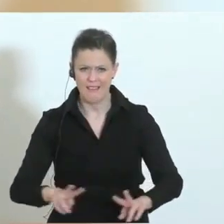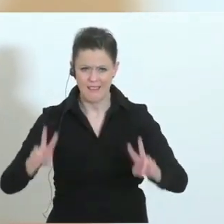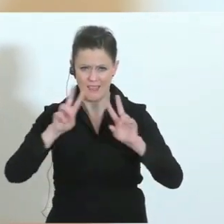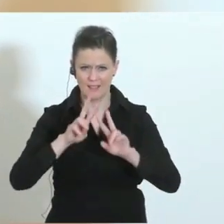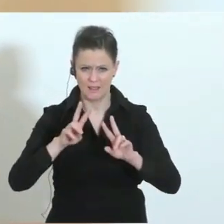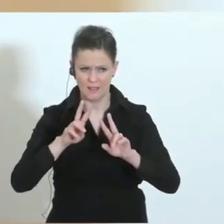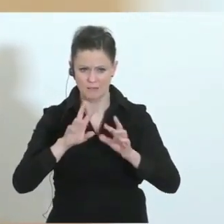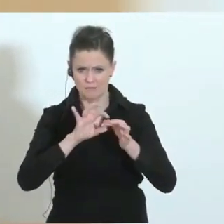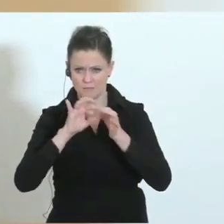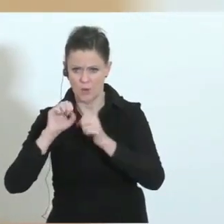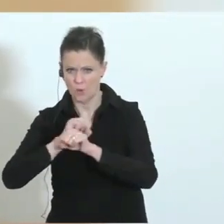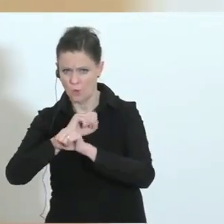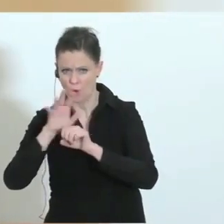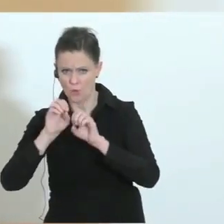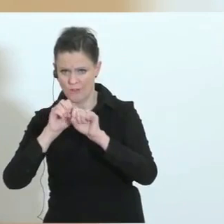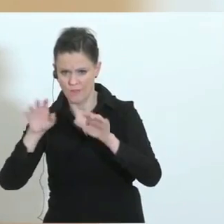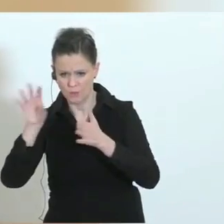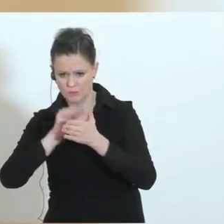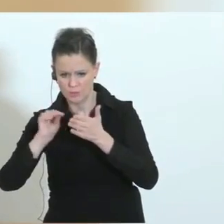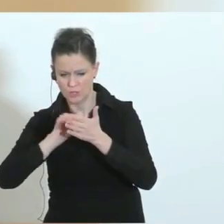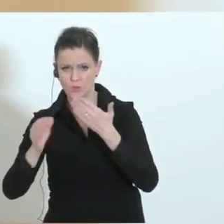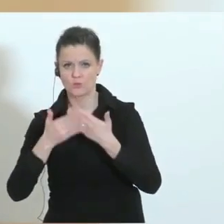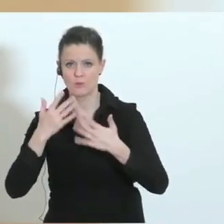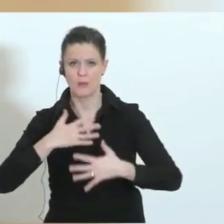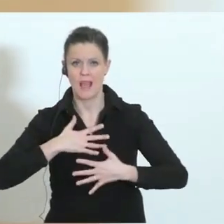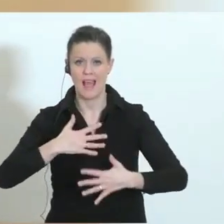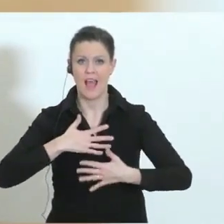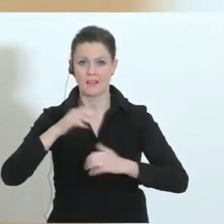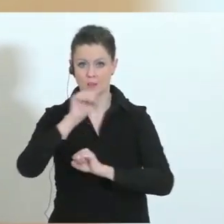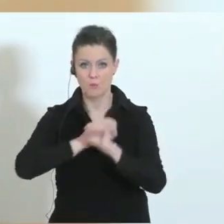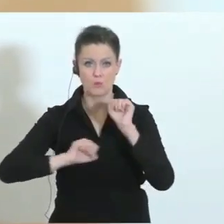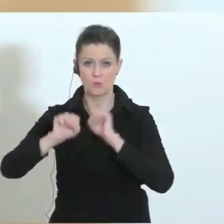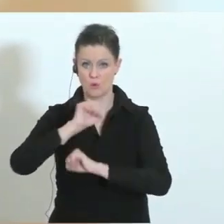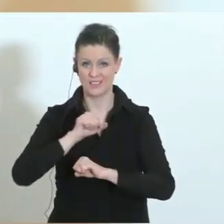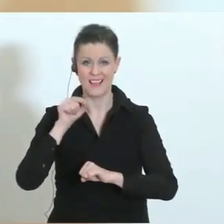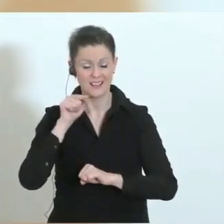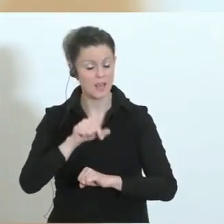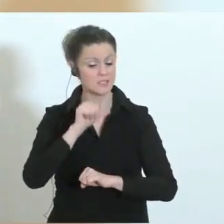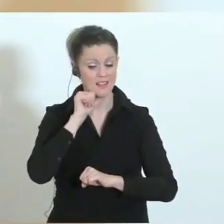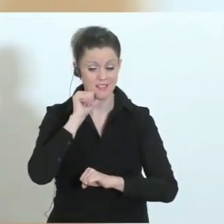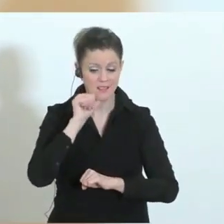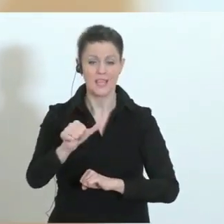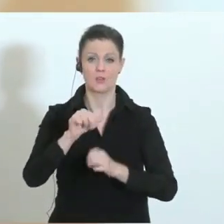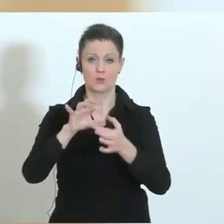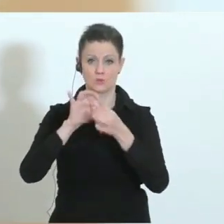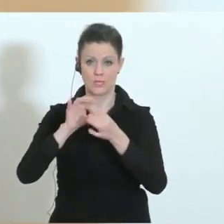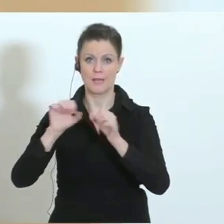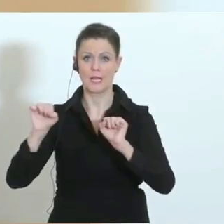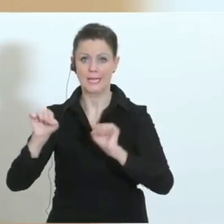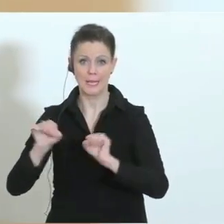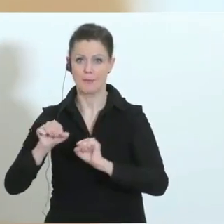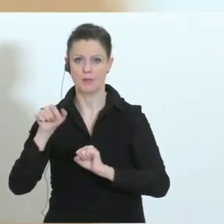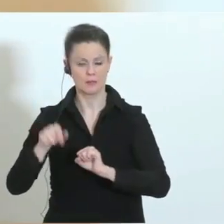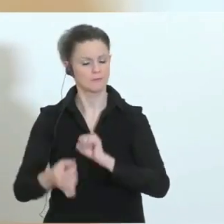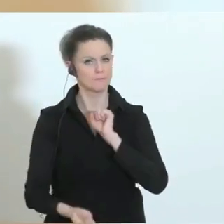was beschrieben wird. Da gehört ganz stark die Atemnot dazu. Das ist kein grippespezifisches Symptom, sondern